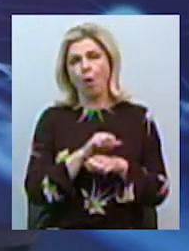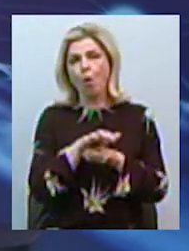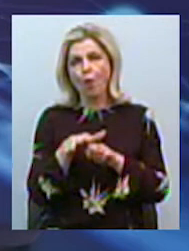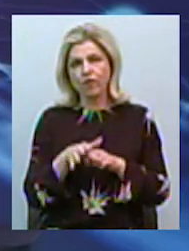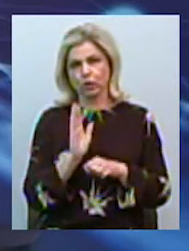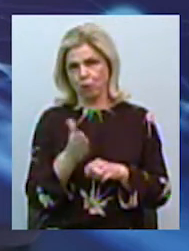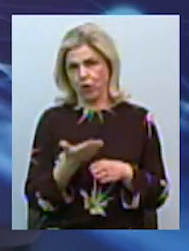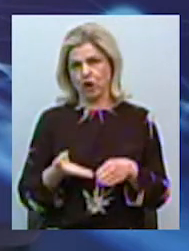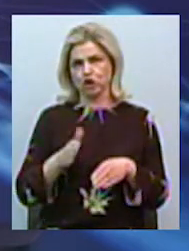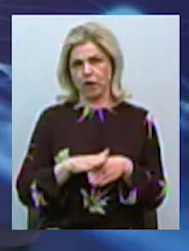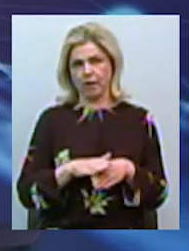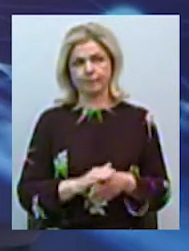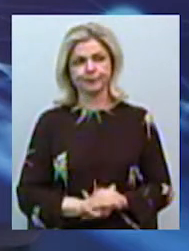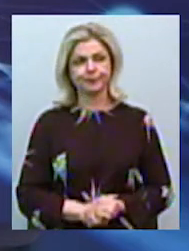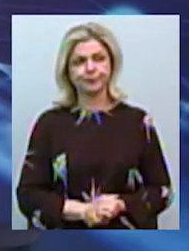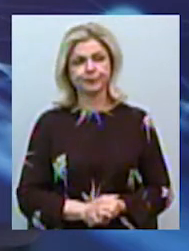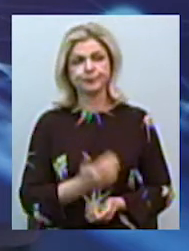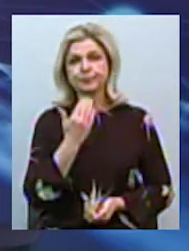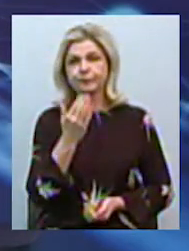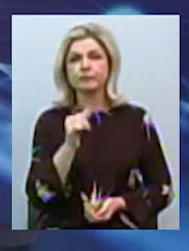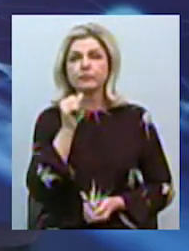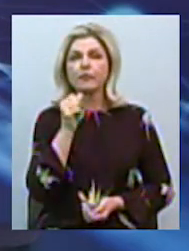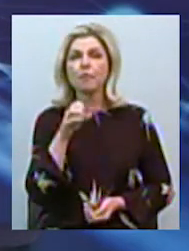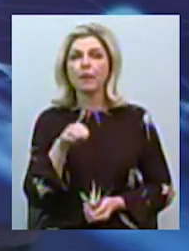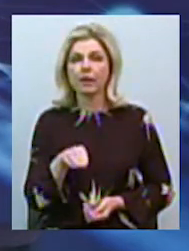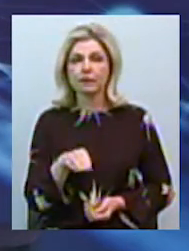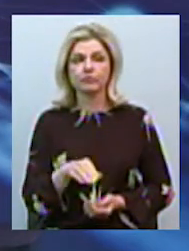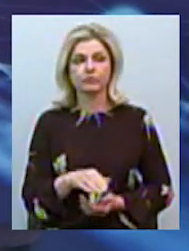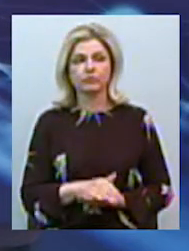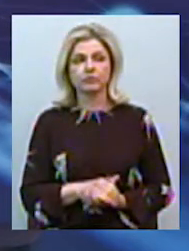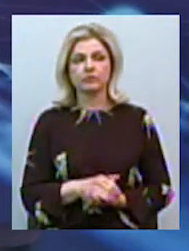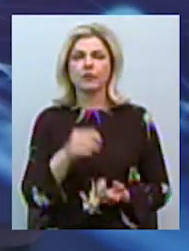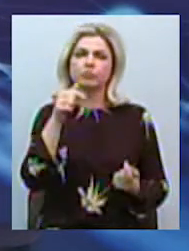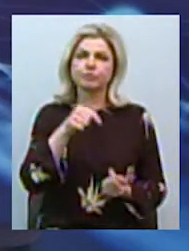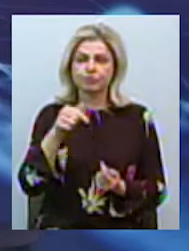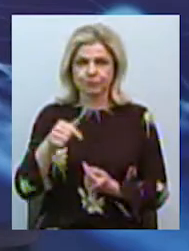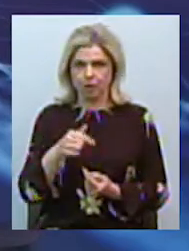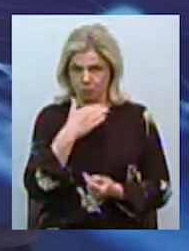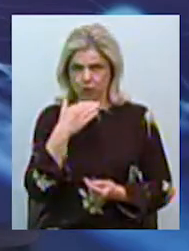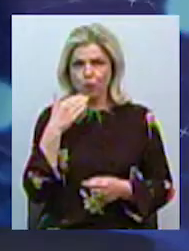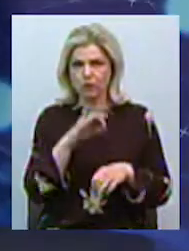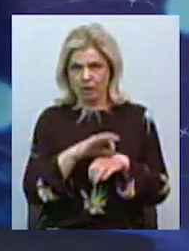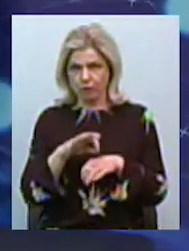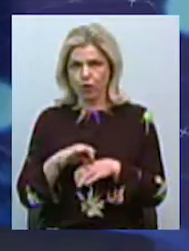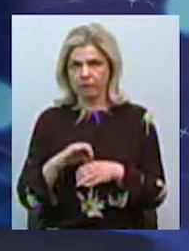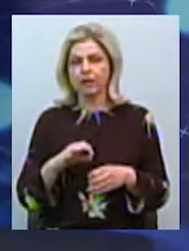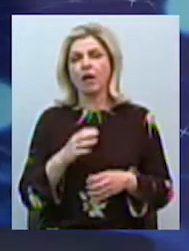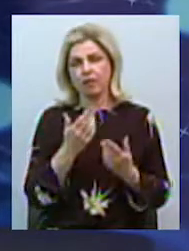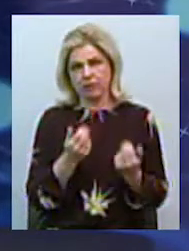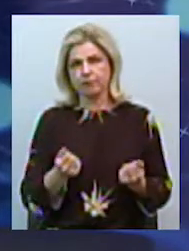буде тяжеліше притікати у такіх людей. правило, цукровий діабет, він властиве інші захворювання, так каже також, так? Да.